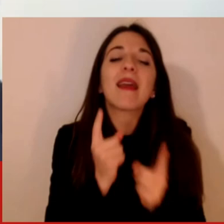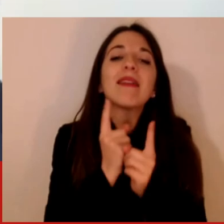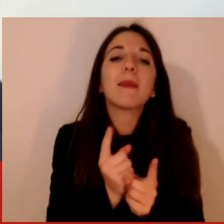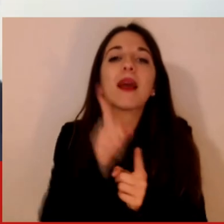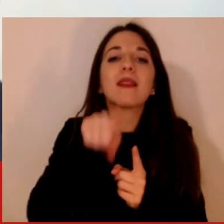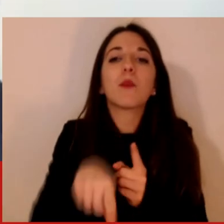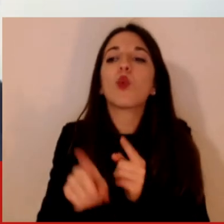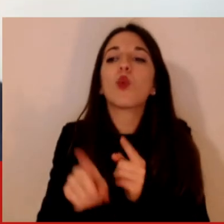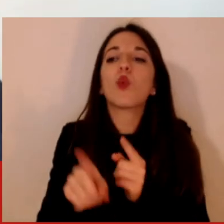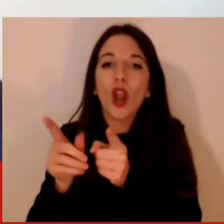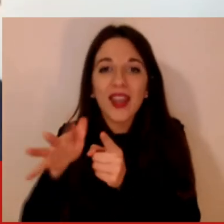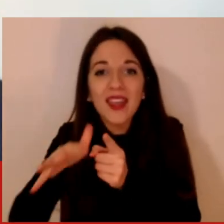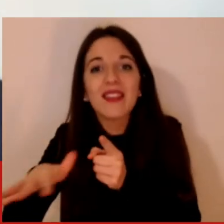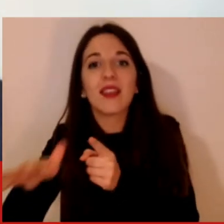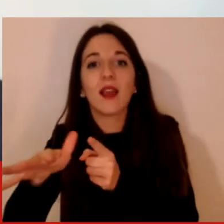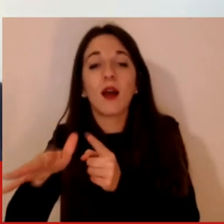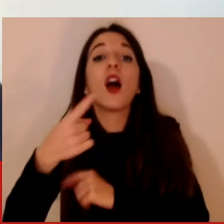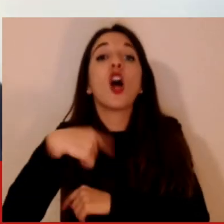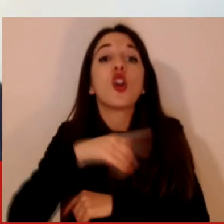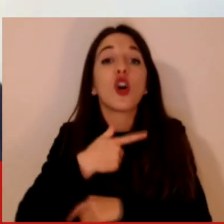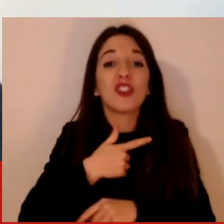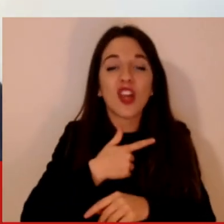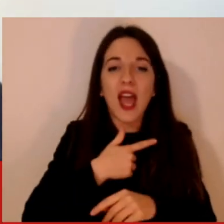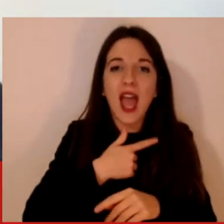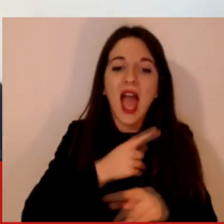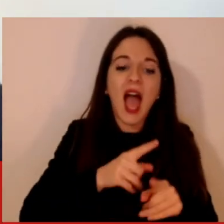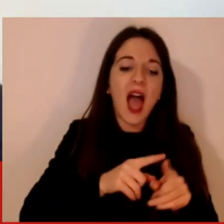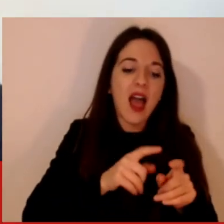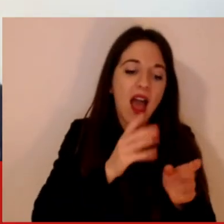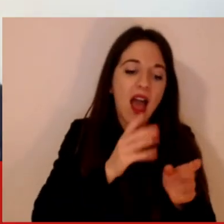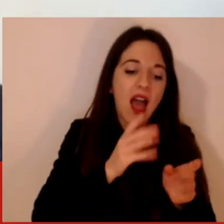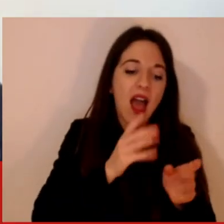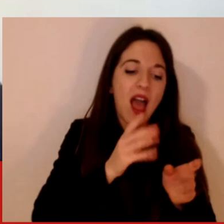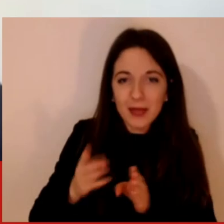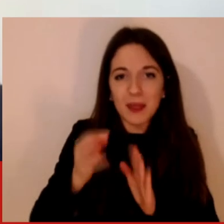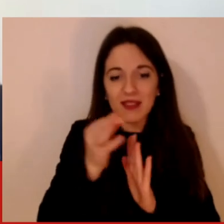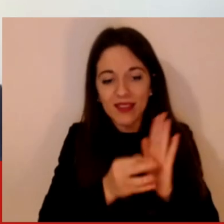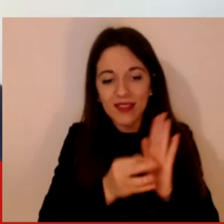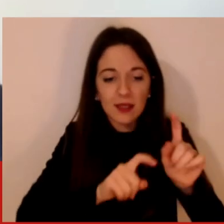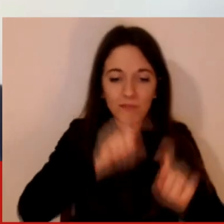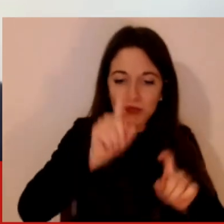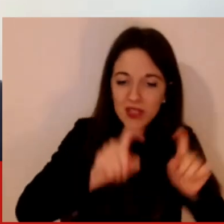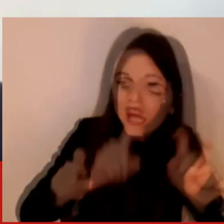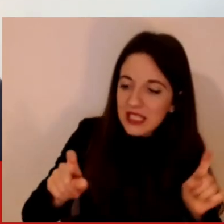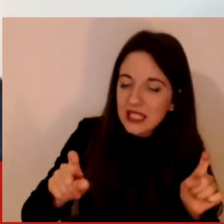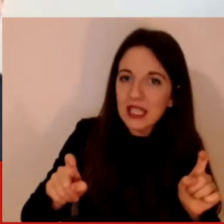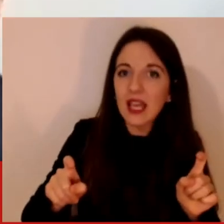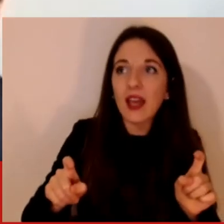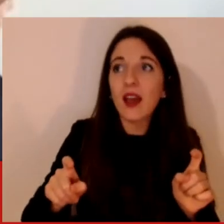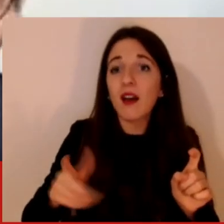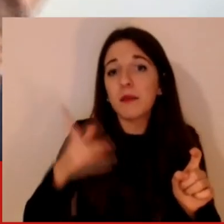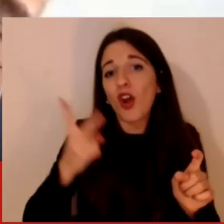dati propongono delle mappe del futuro e su queste mappe del futuro agiscono la politica, agiscono i decisori, spesso